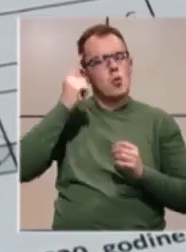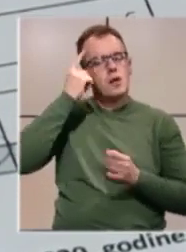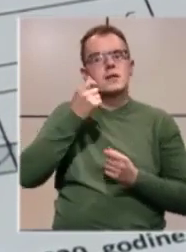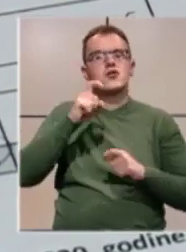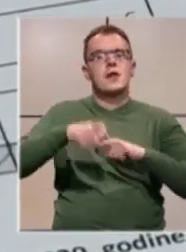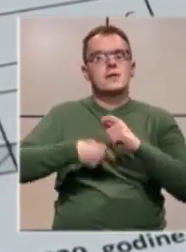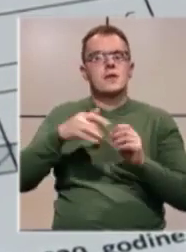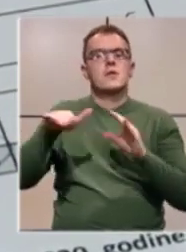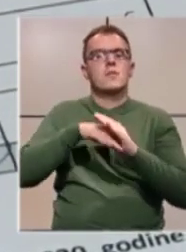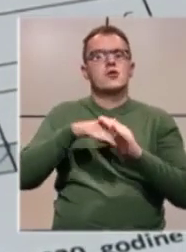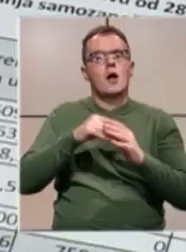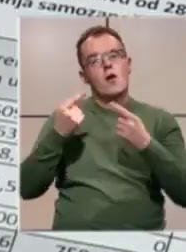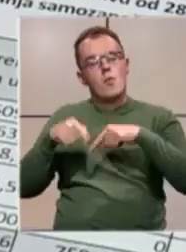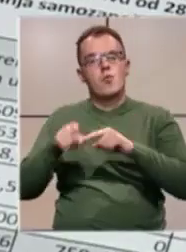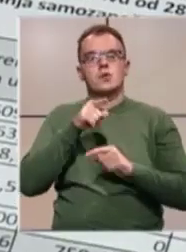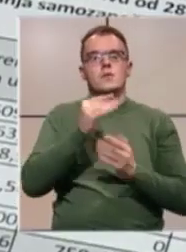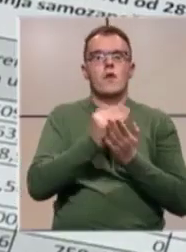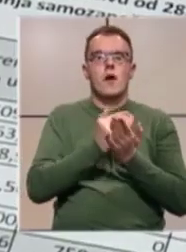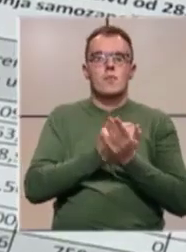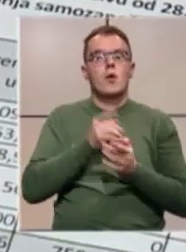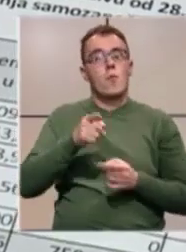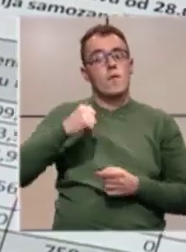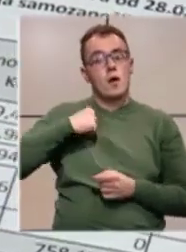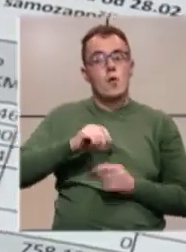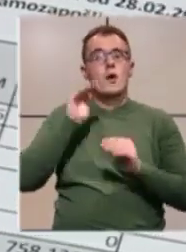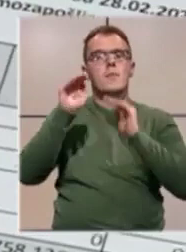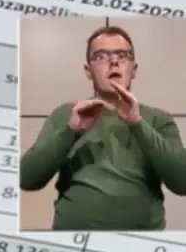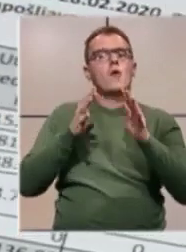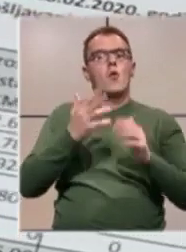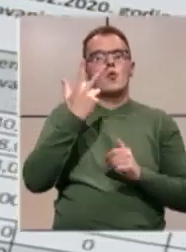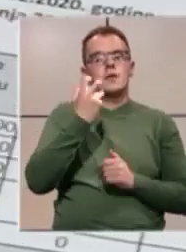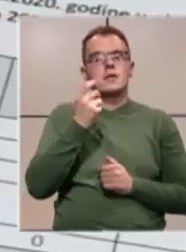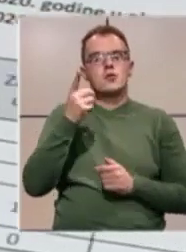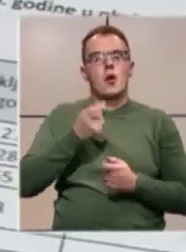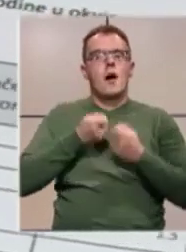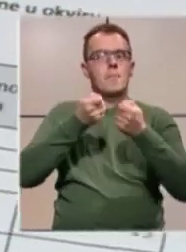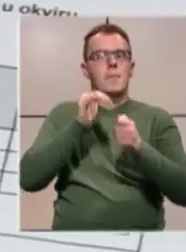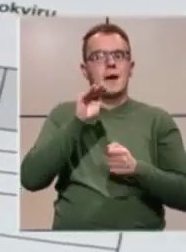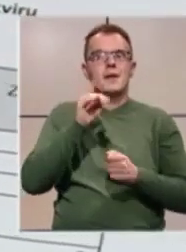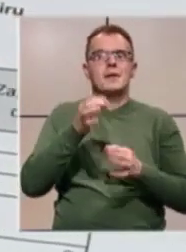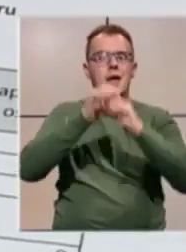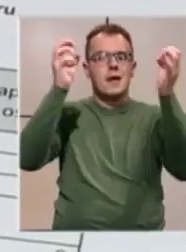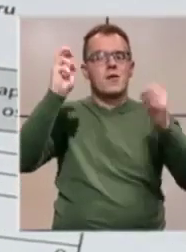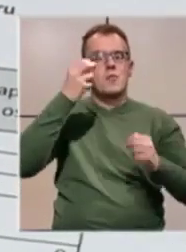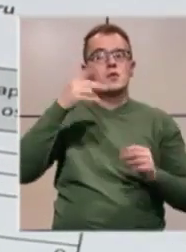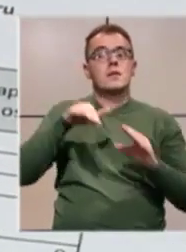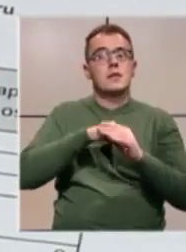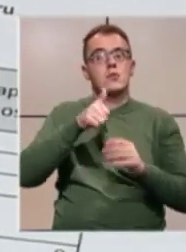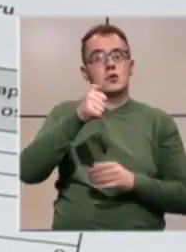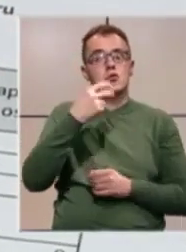sredstva za zapošljavanje, posebno za ovaj program. Ove godine prijavljeno je oko 300 aplikanata na javni poziv. Zaposleno je